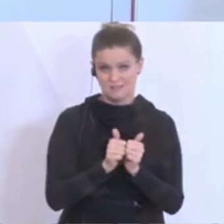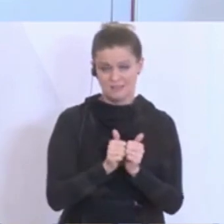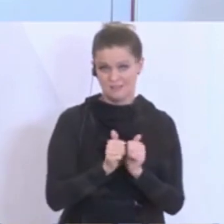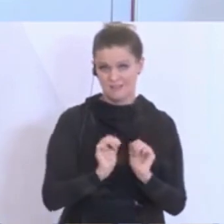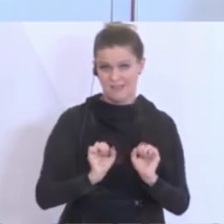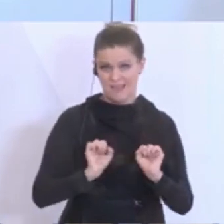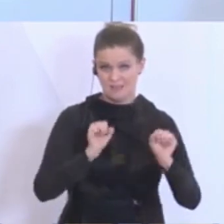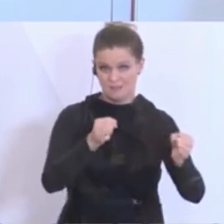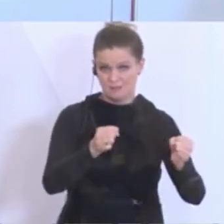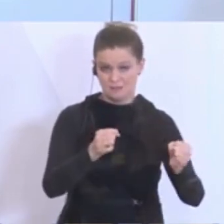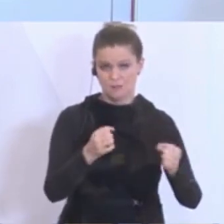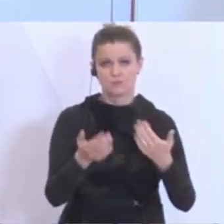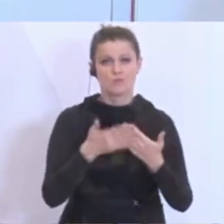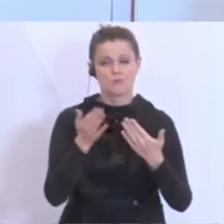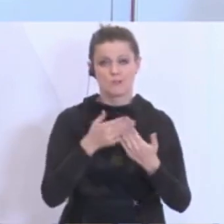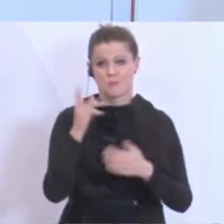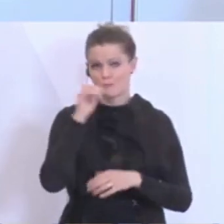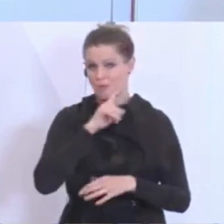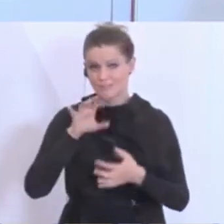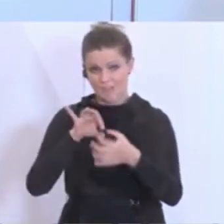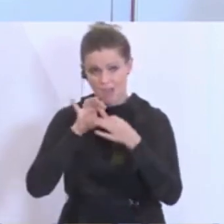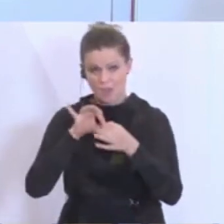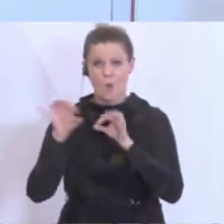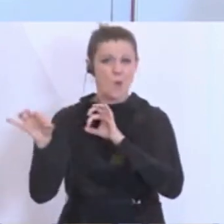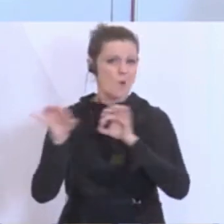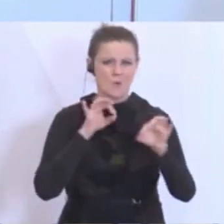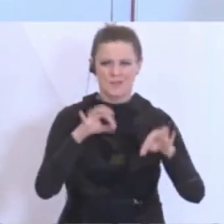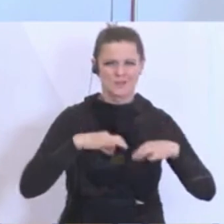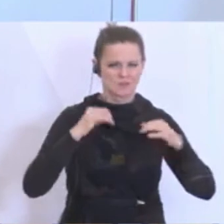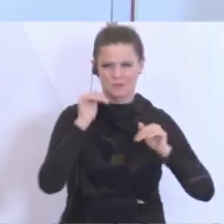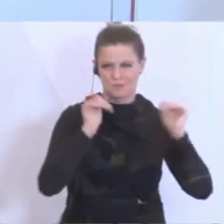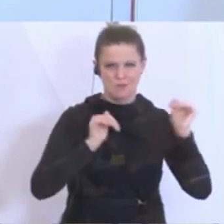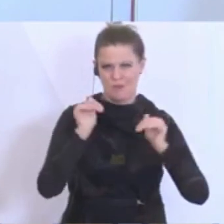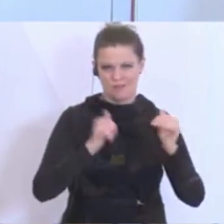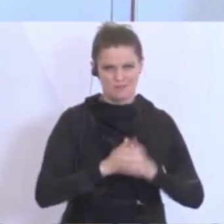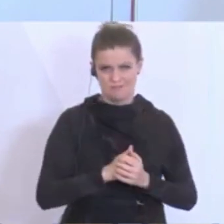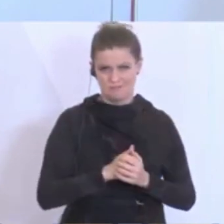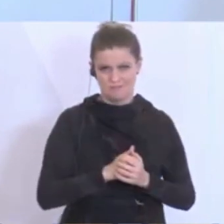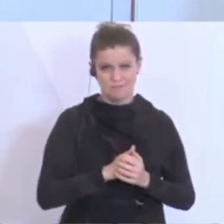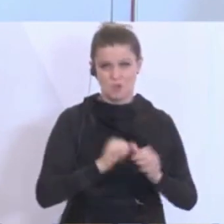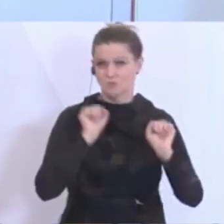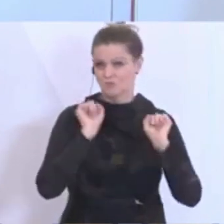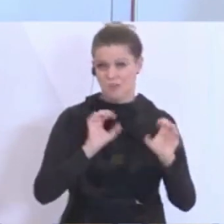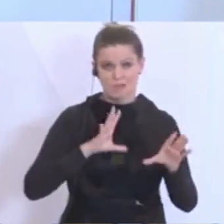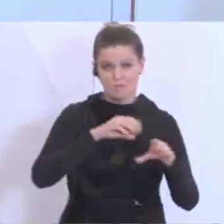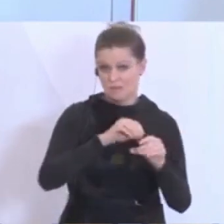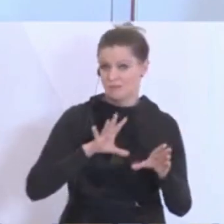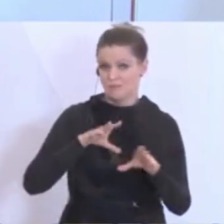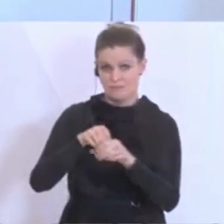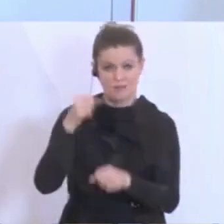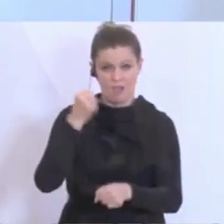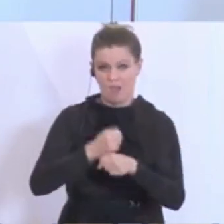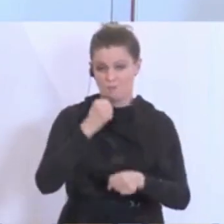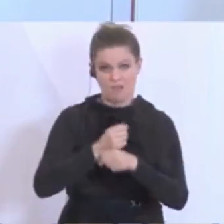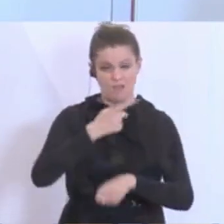entweder bei den Sicherheitsbehörden oder auch von den Gesundheitsbehörden her. Sie werden keinen finden. Wir sind stolz auf unsere